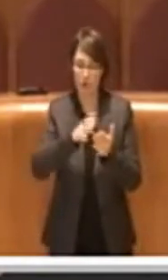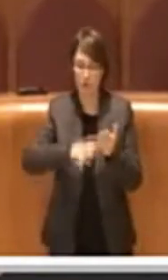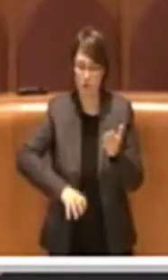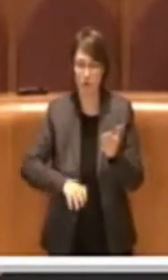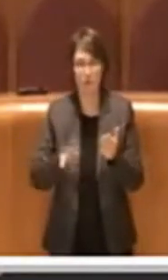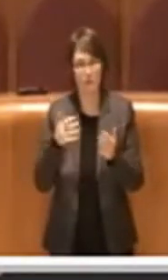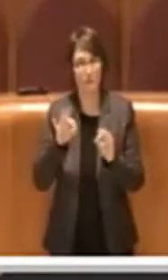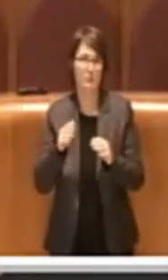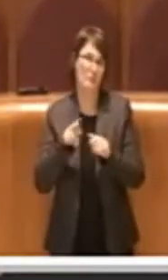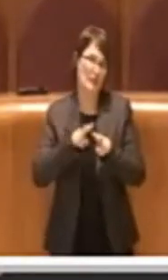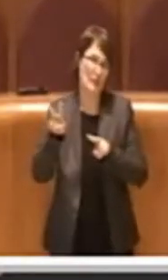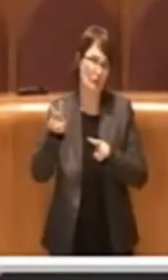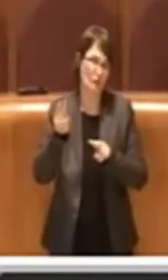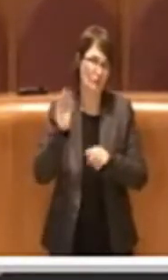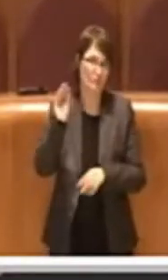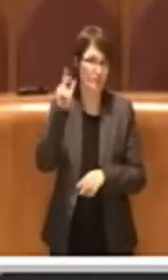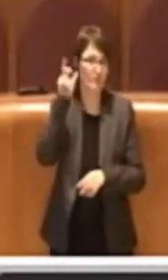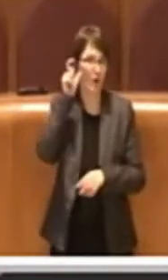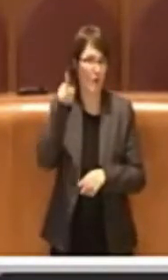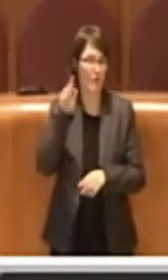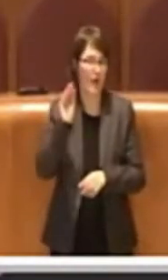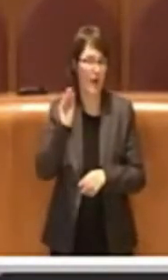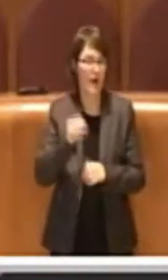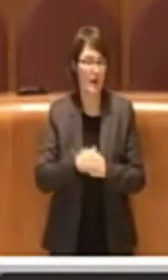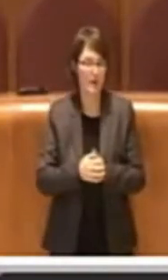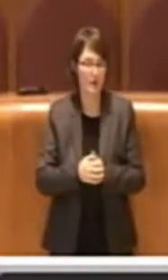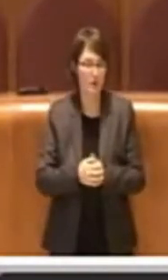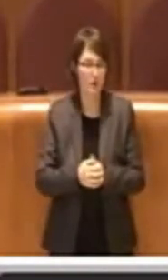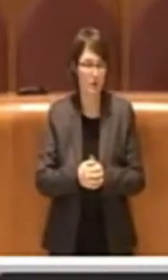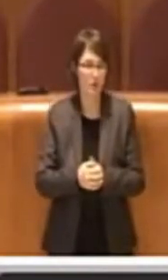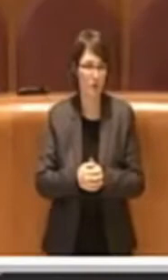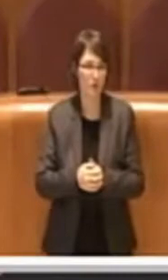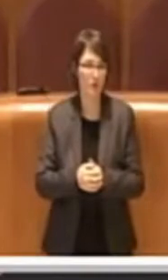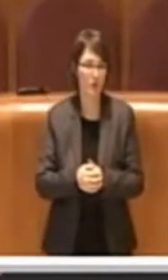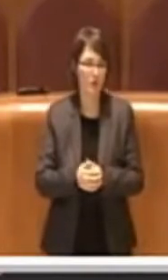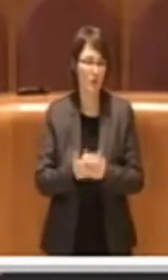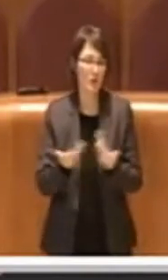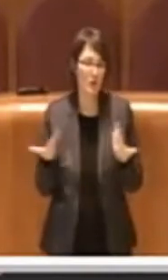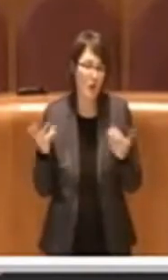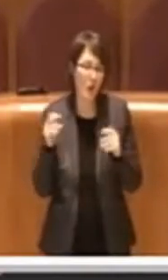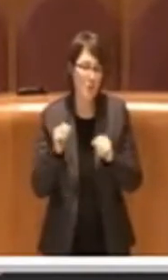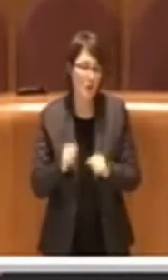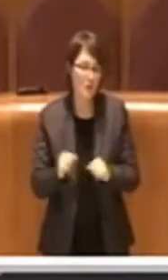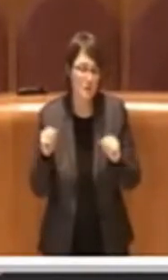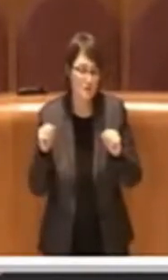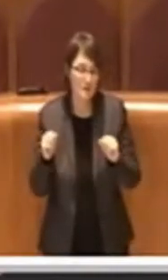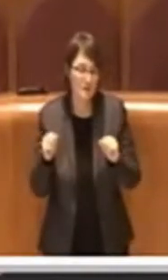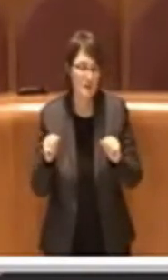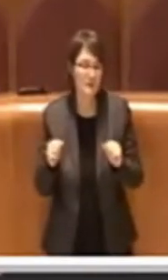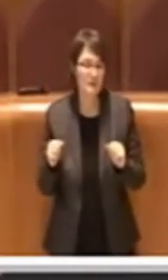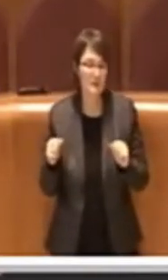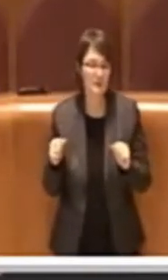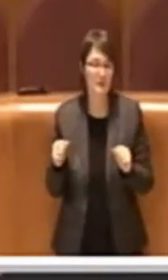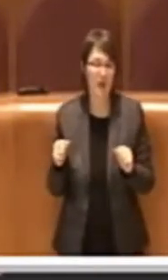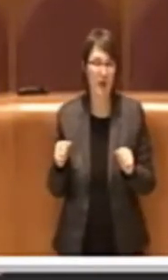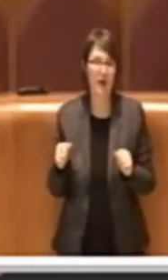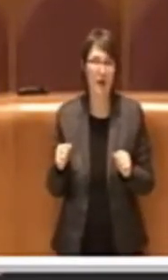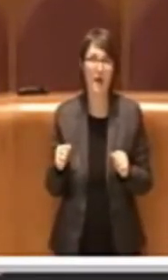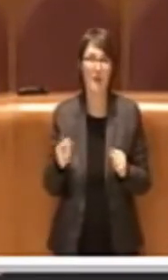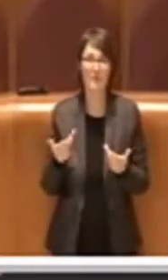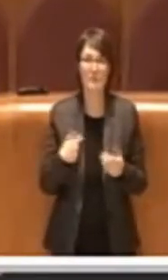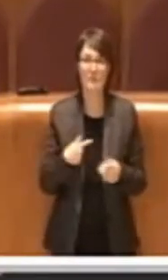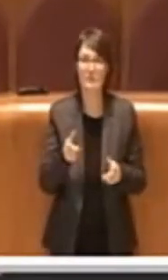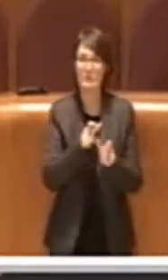livello nazionale, al governo nazionale è la possibilità di inesprire le sanzioni per i cittadini che incautamente